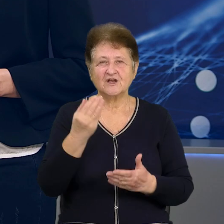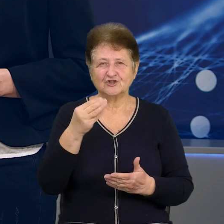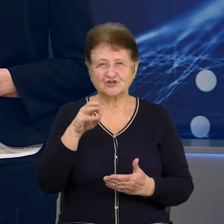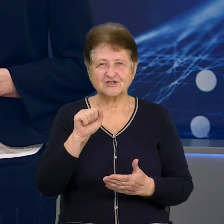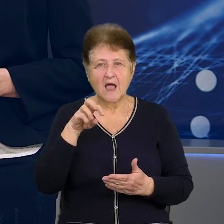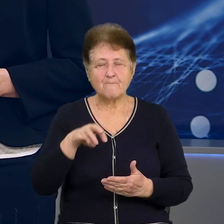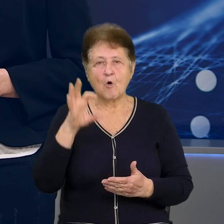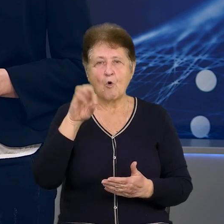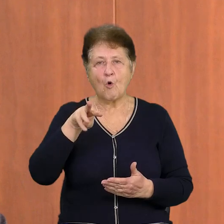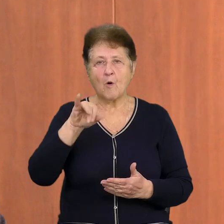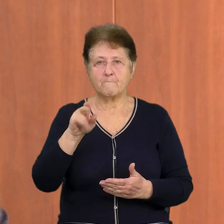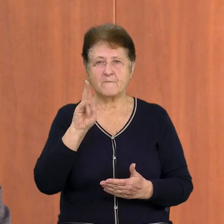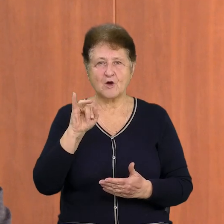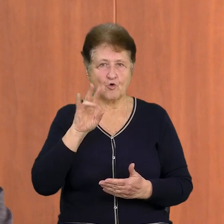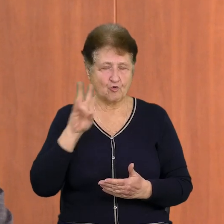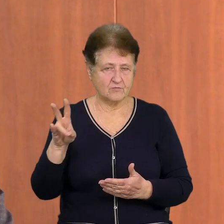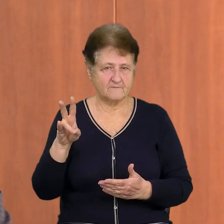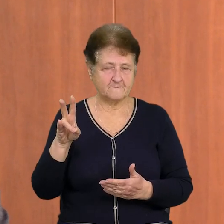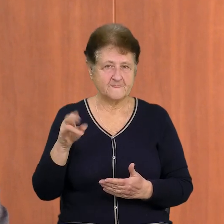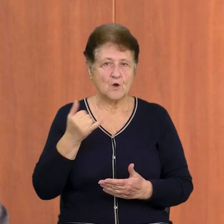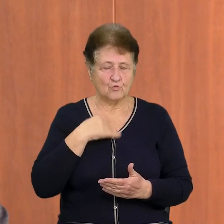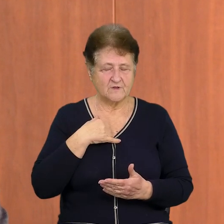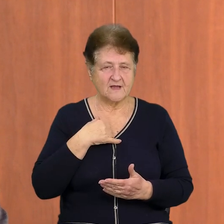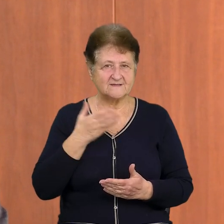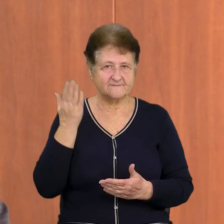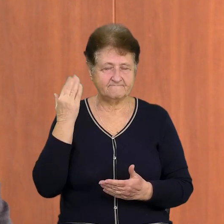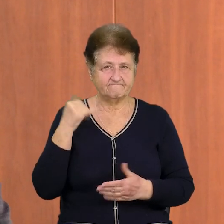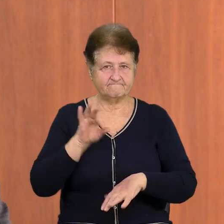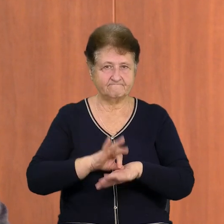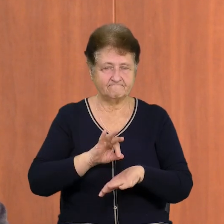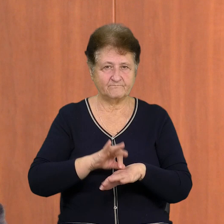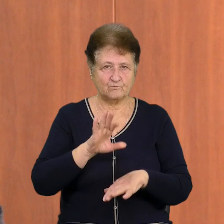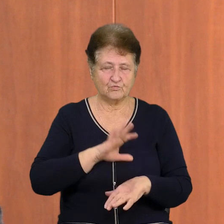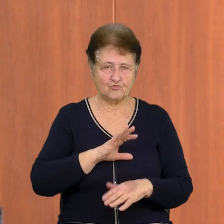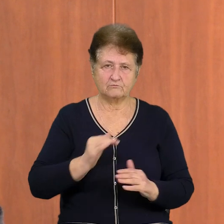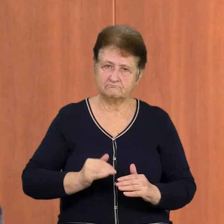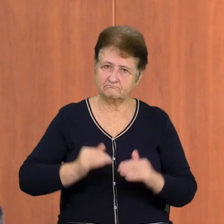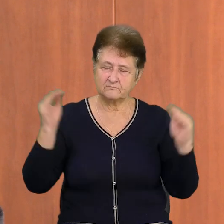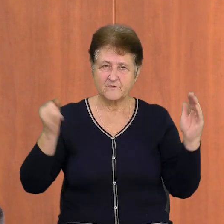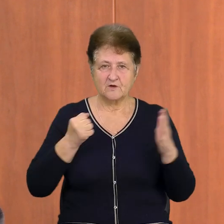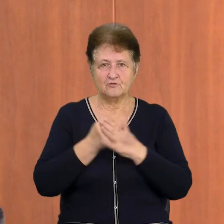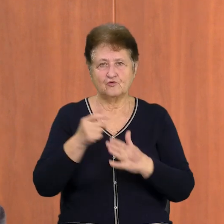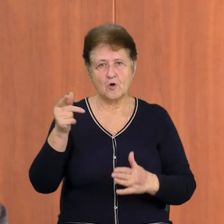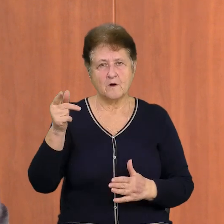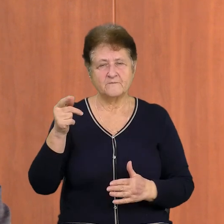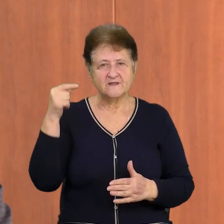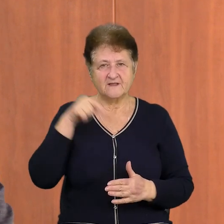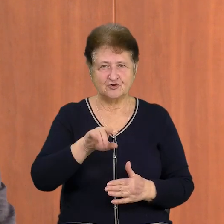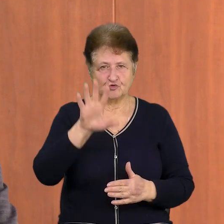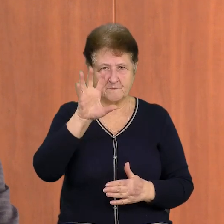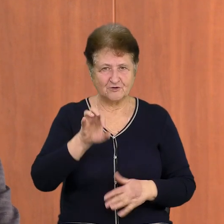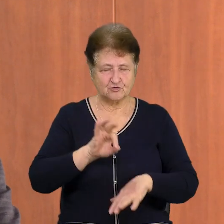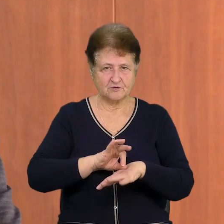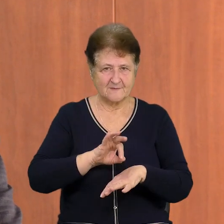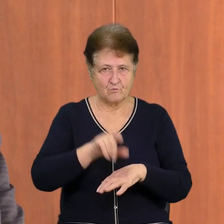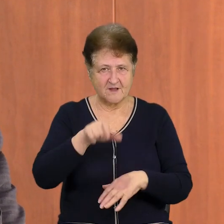сказав Артем Ярушенко. «У нас спостерігався десь підйом такий до півтори тисячі хворих, пам'ятаємо, це